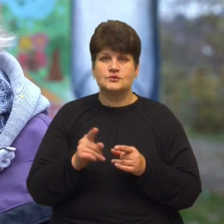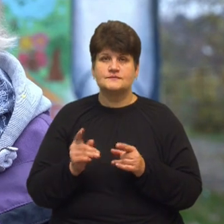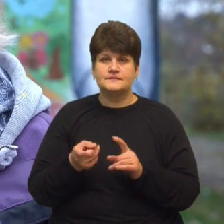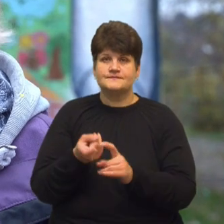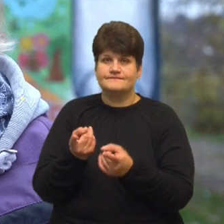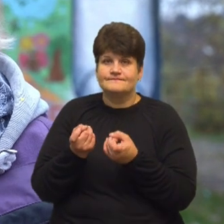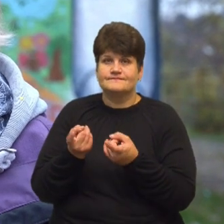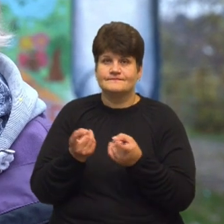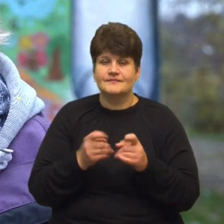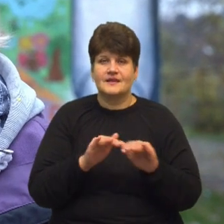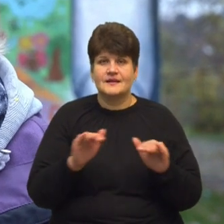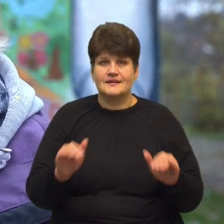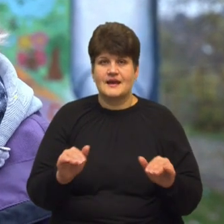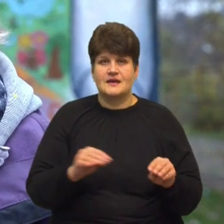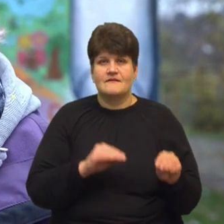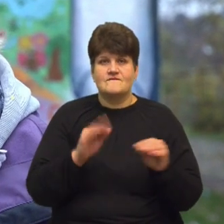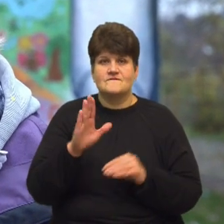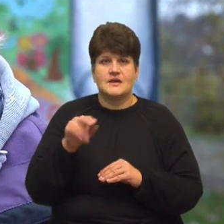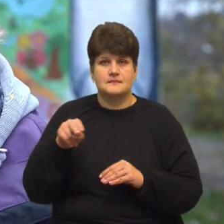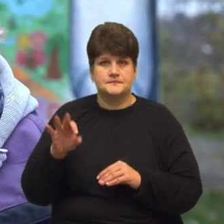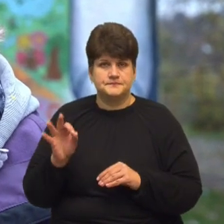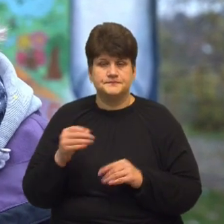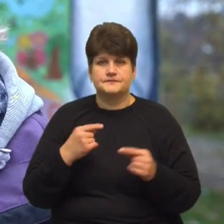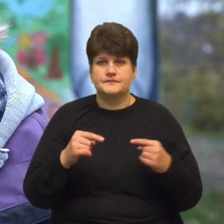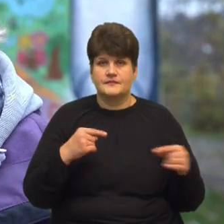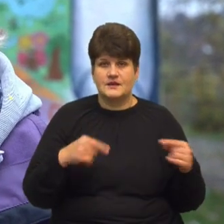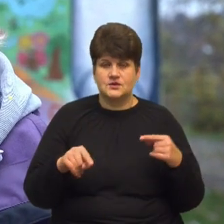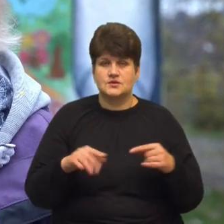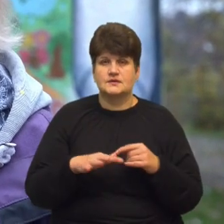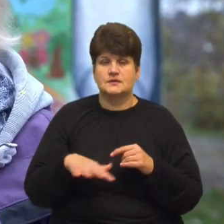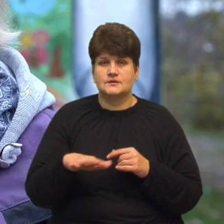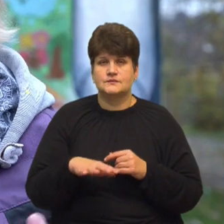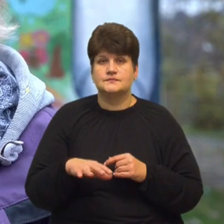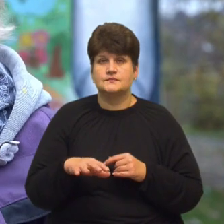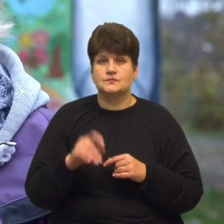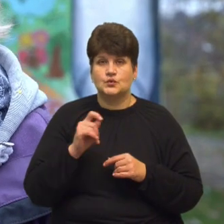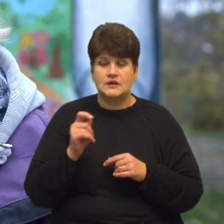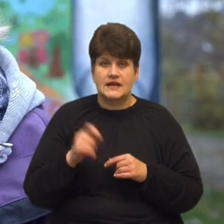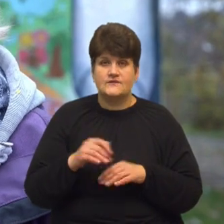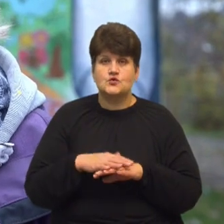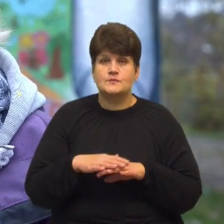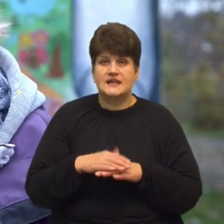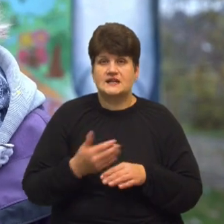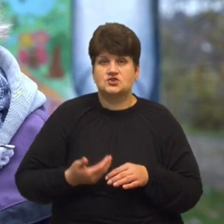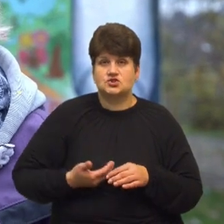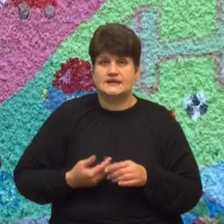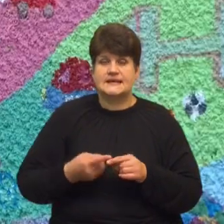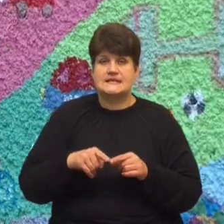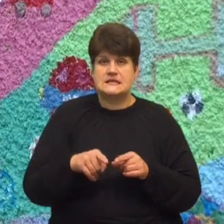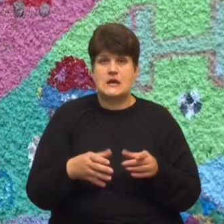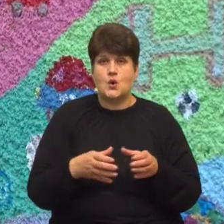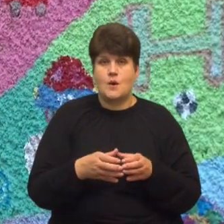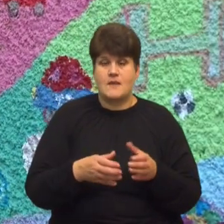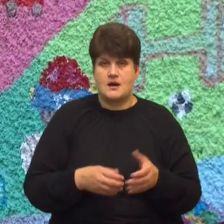переміщених з інших окупованих частин України, в суспільне життя цієї громади.